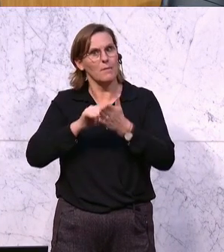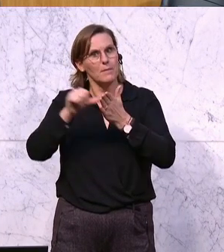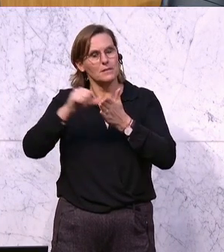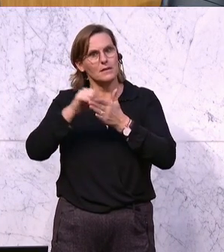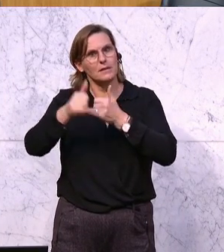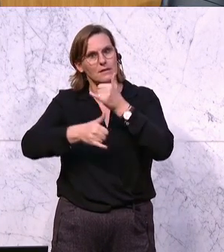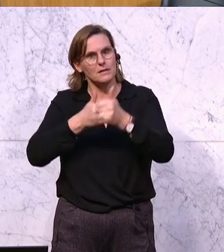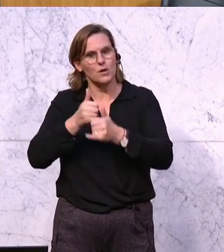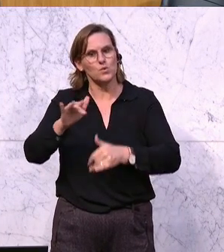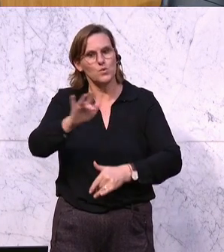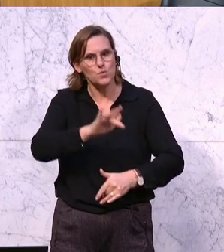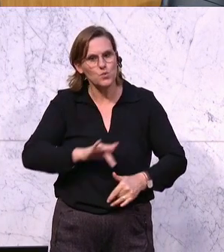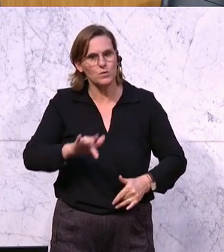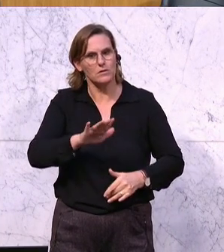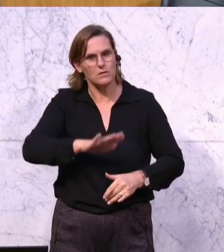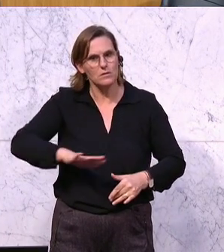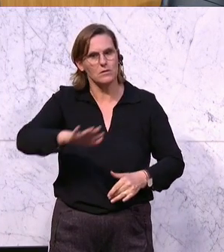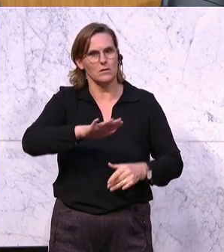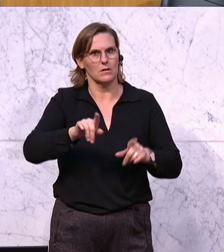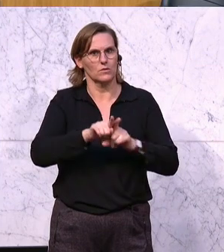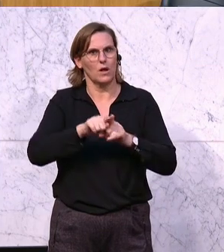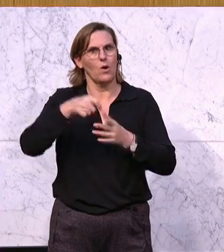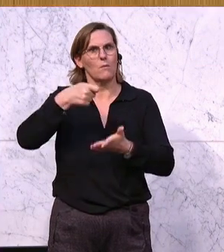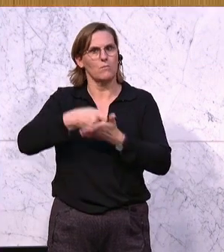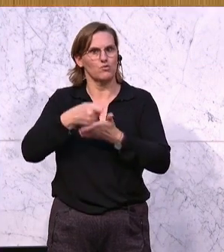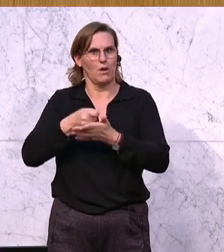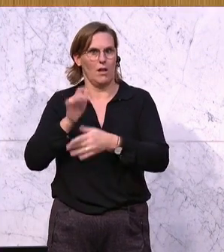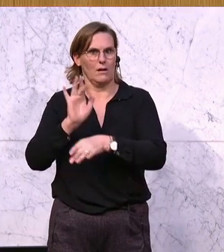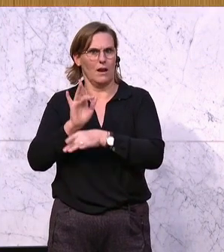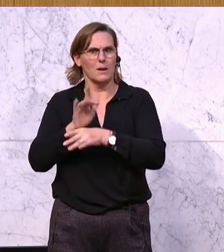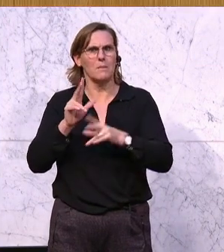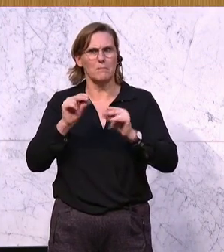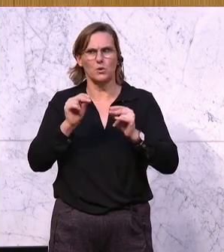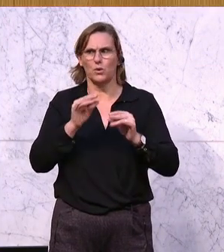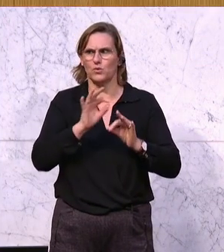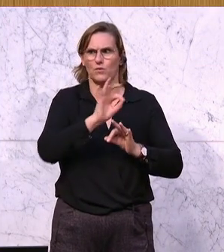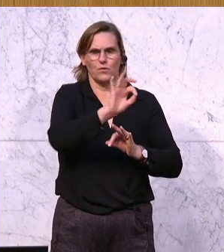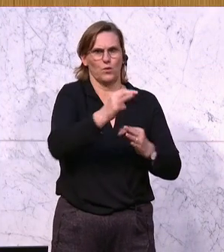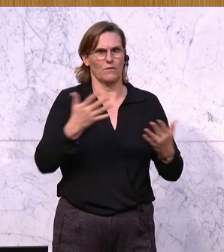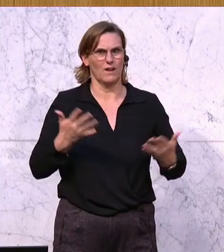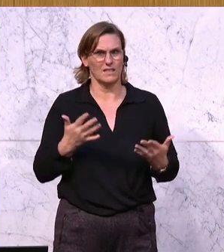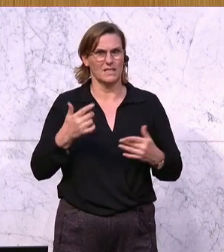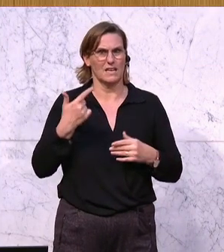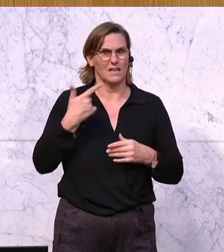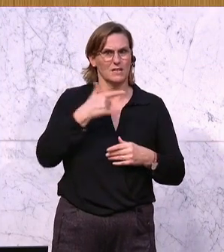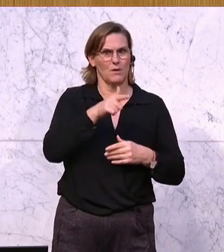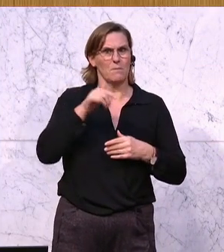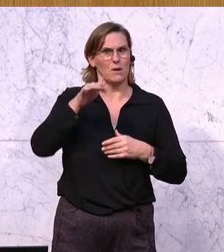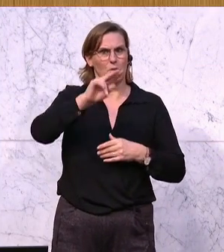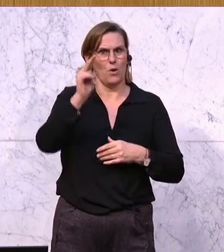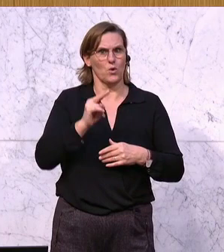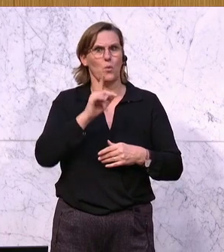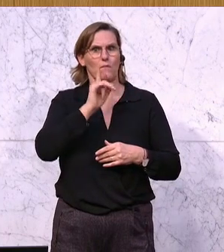Jahr für Grund und Boden und für die Pauschalgebühren der Klage. Was hat das für eine Bedeutung für Sie? Nämlich 200 Millionen Euro